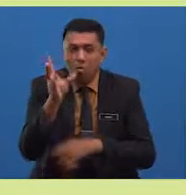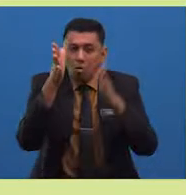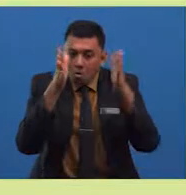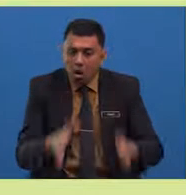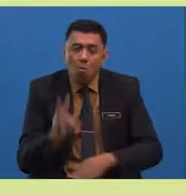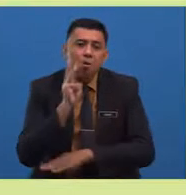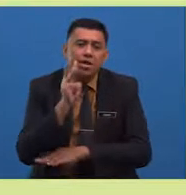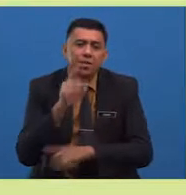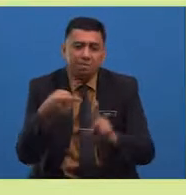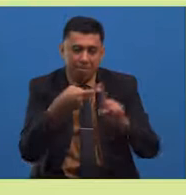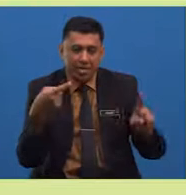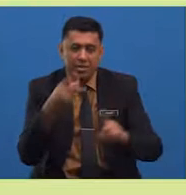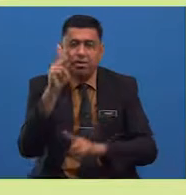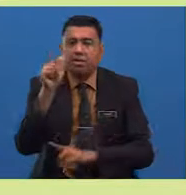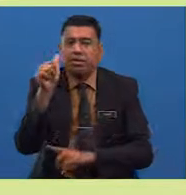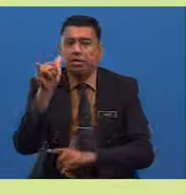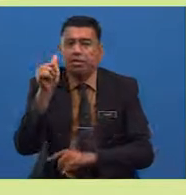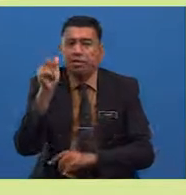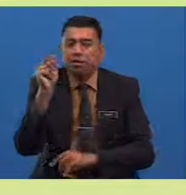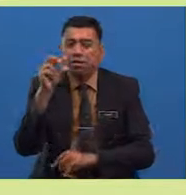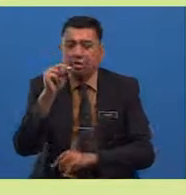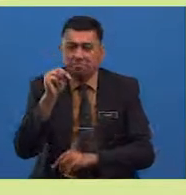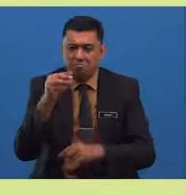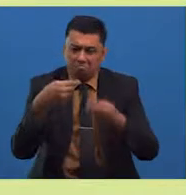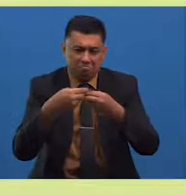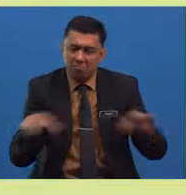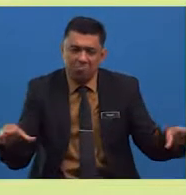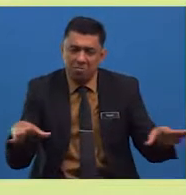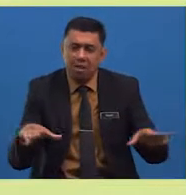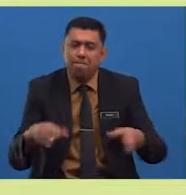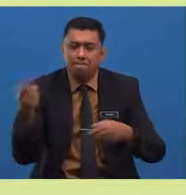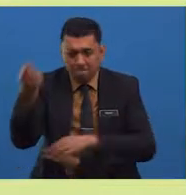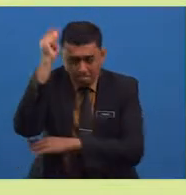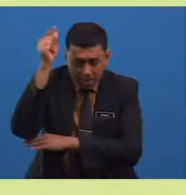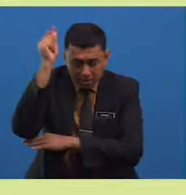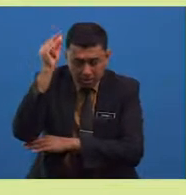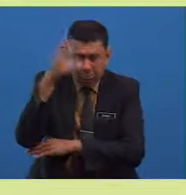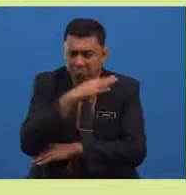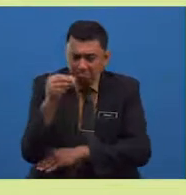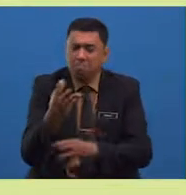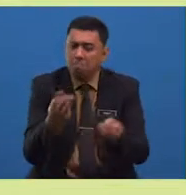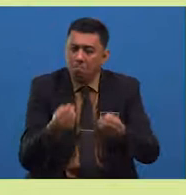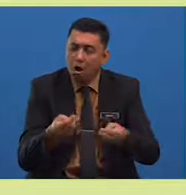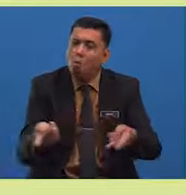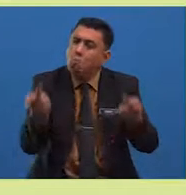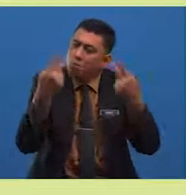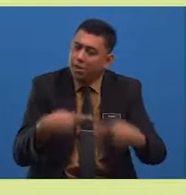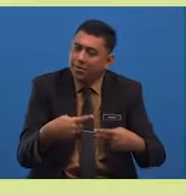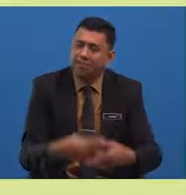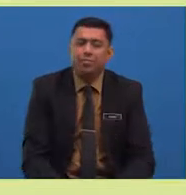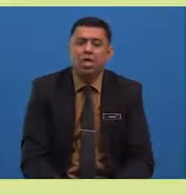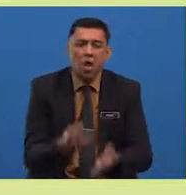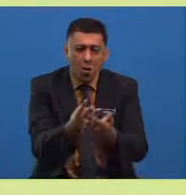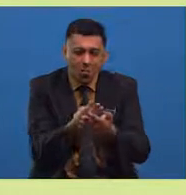baru sahaja selesai mandi dan bersiap-siap ingin pulang. Si bongsu memohon